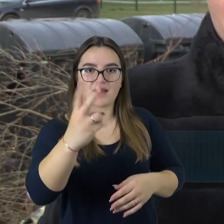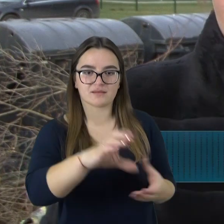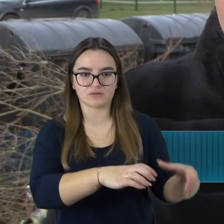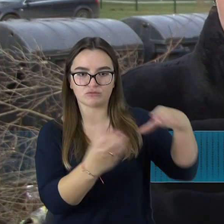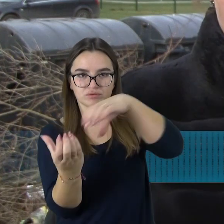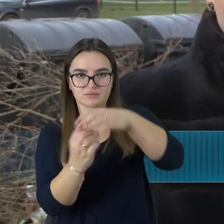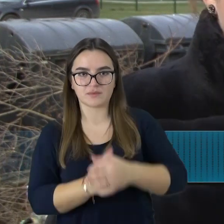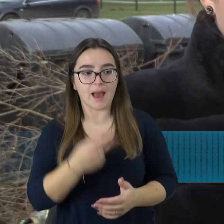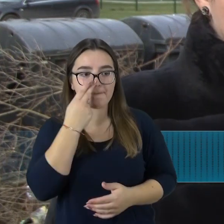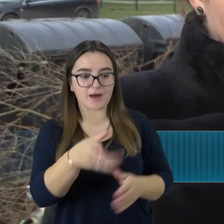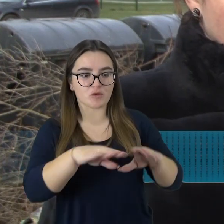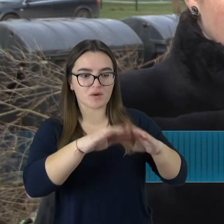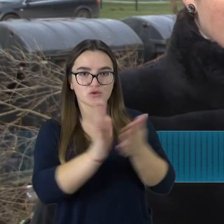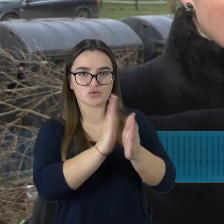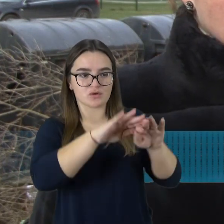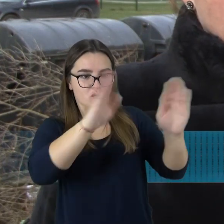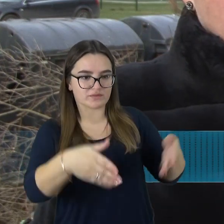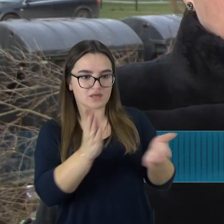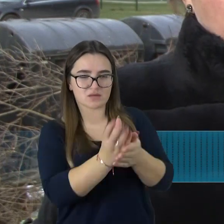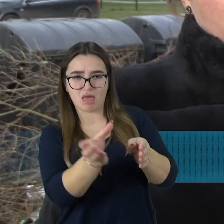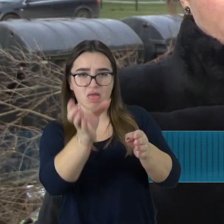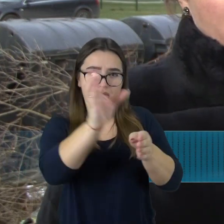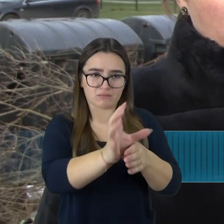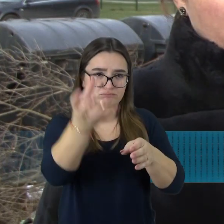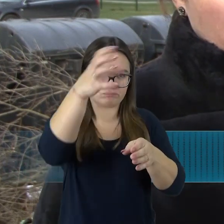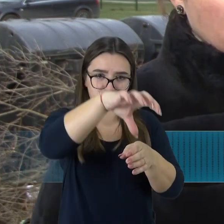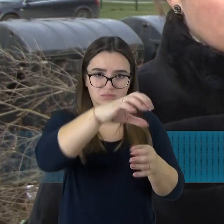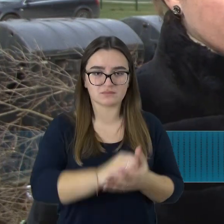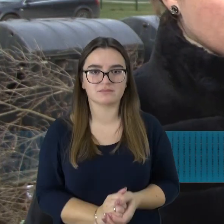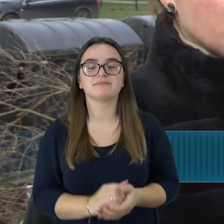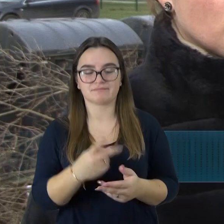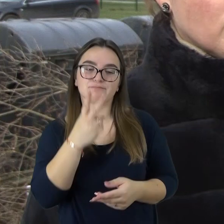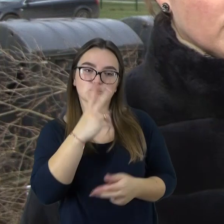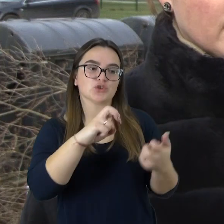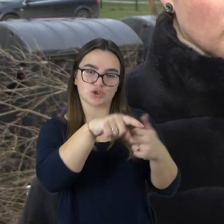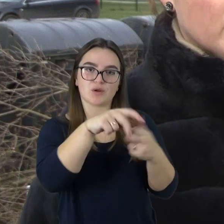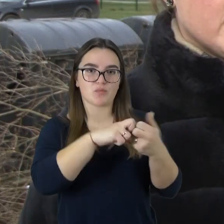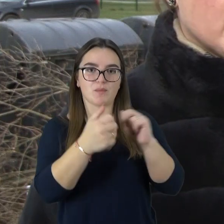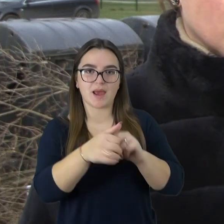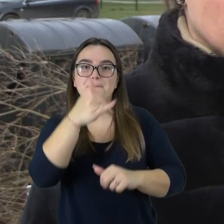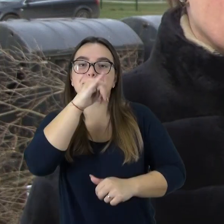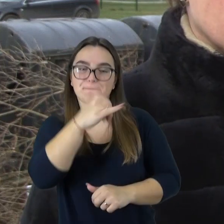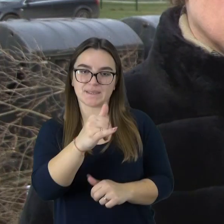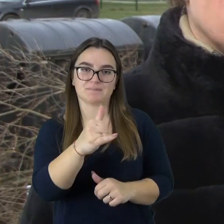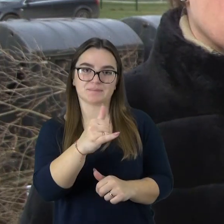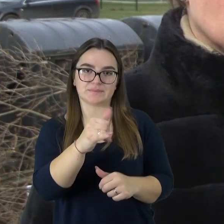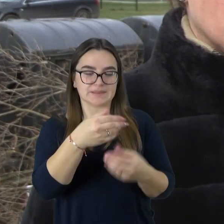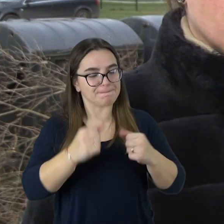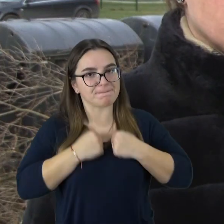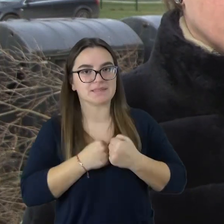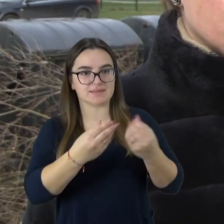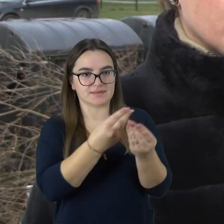Konteinerį matome šioje vietoje yra perpildyti. Tai atsižvelgsime tai ir spresime su atlieku administratoriu, kad